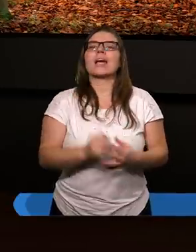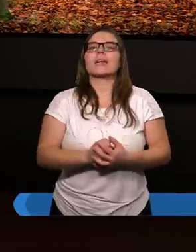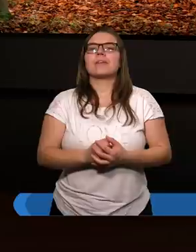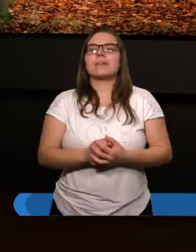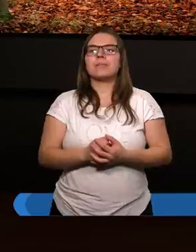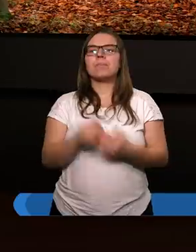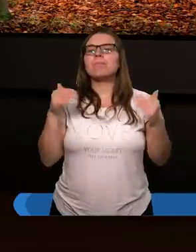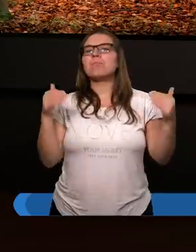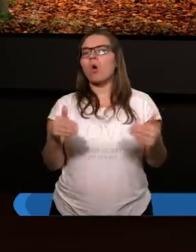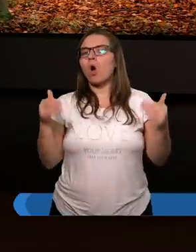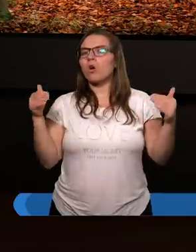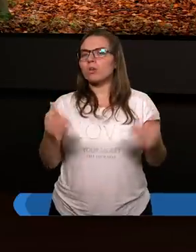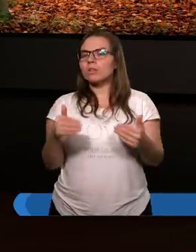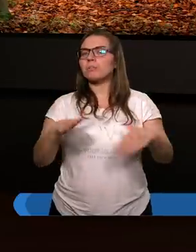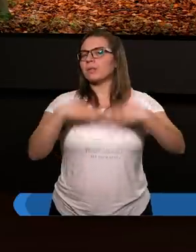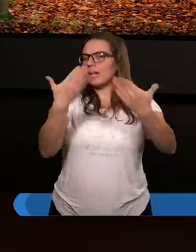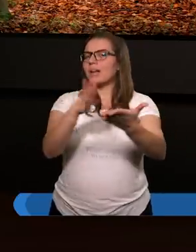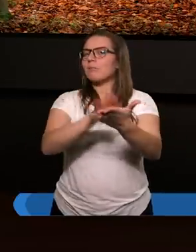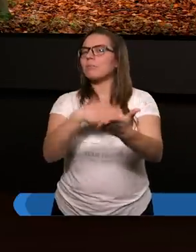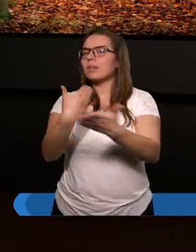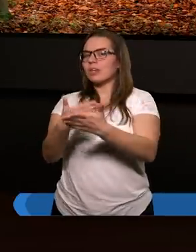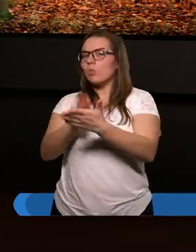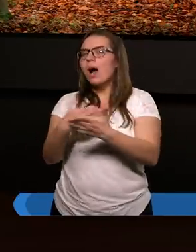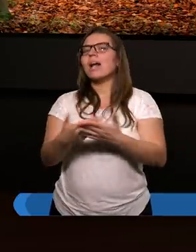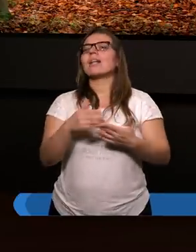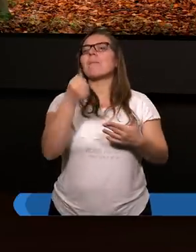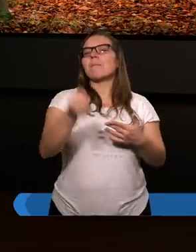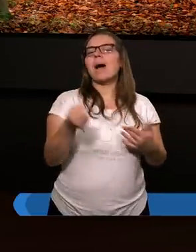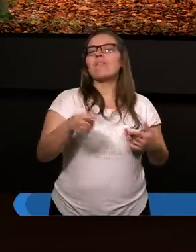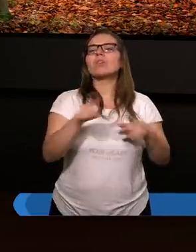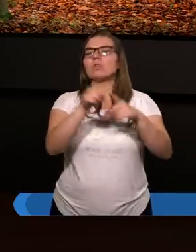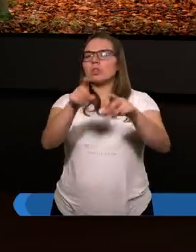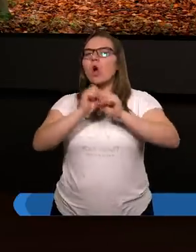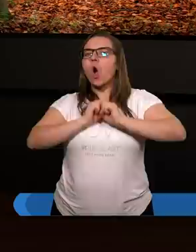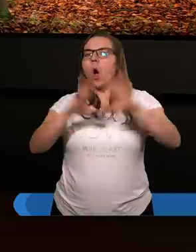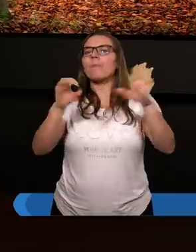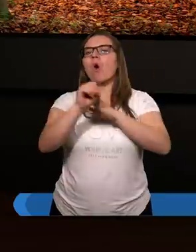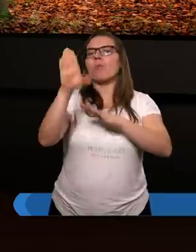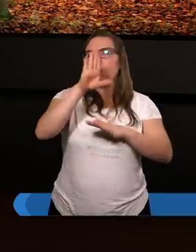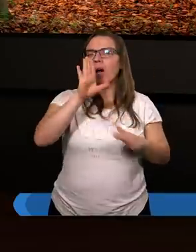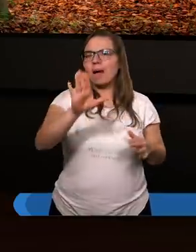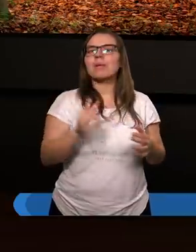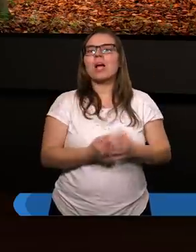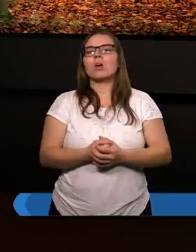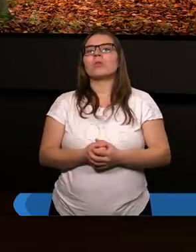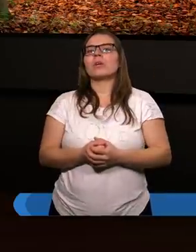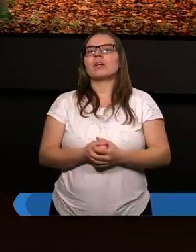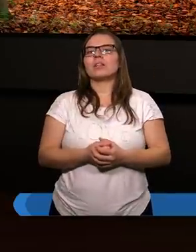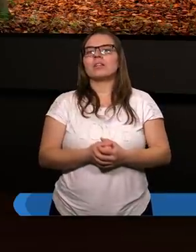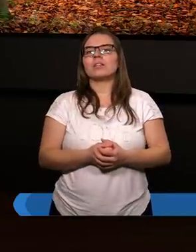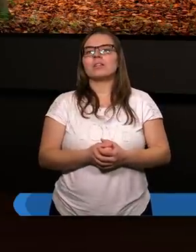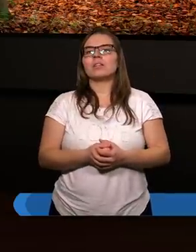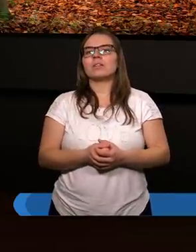możemy brać przykład z Pawła, chociaż miał objawienia od Boga, to